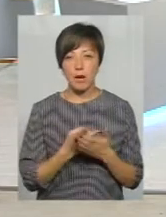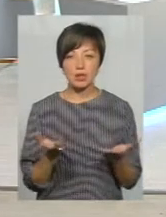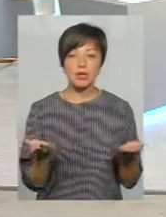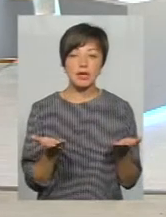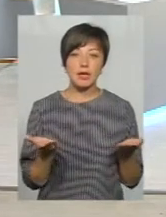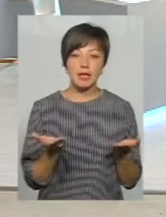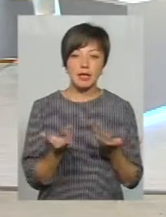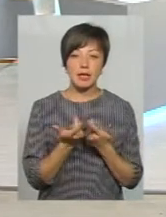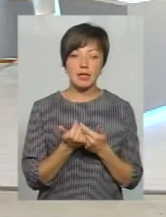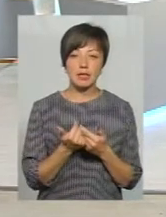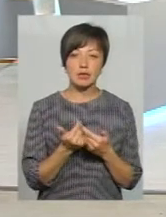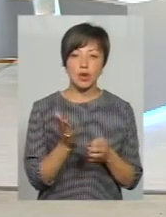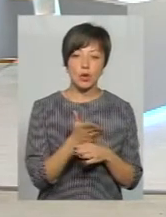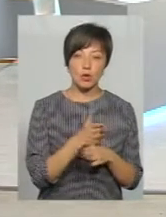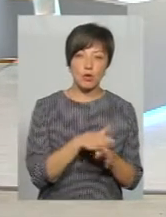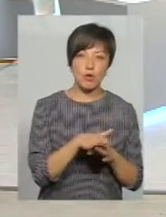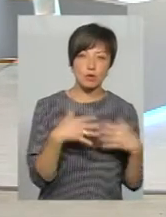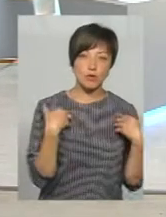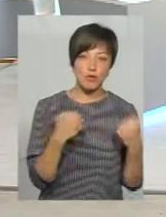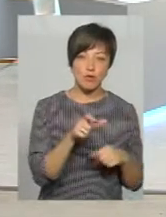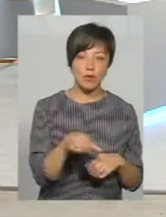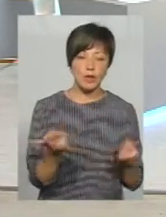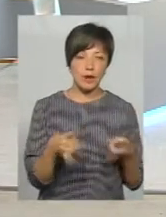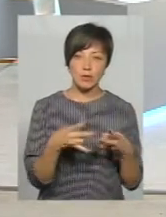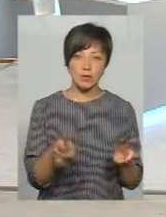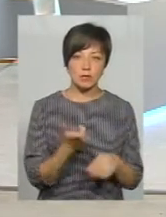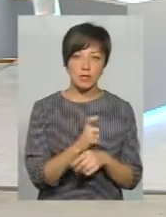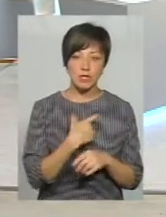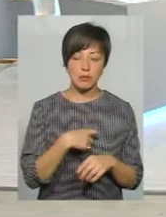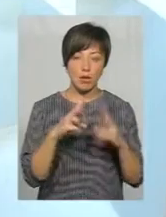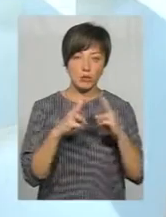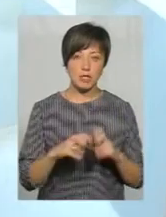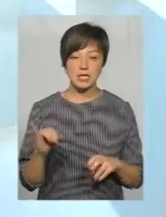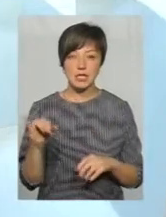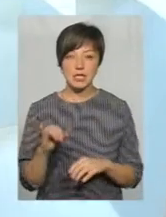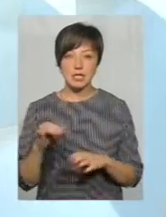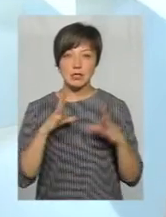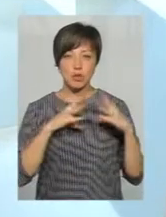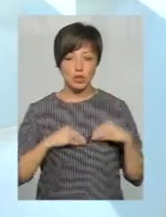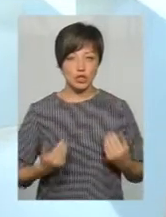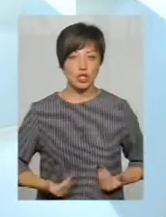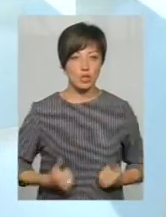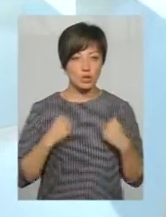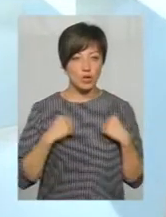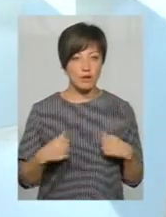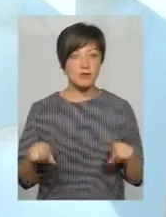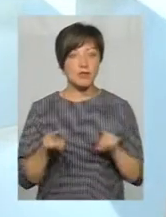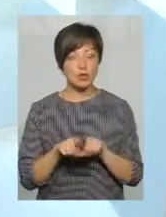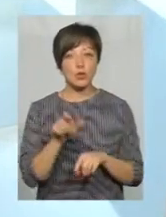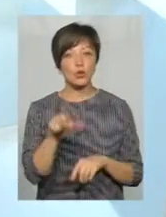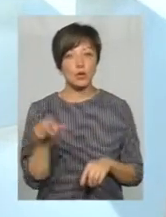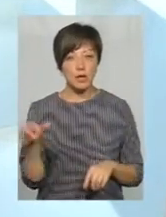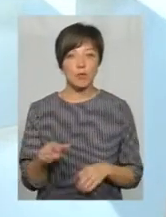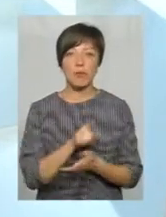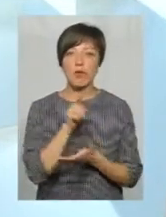як кількість розділиться на повністю здорових людей, яким не потрібно більше себе обстежувати і заспокоїтися, жити спокійно. І все ж таки тих людей,